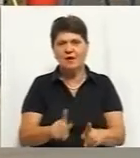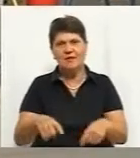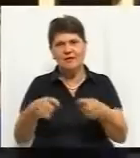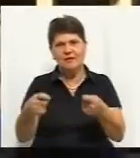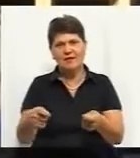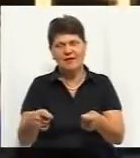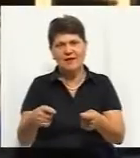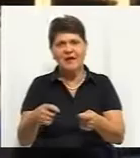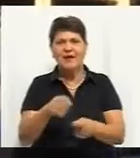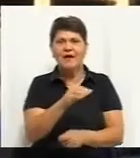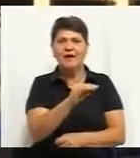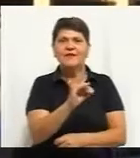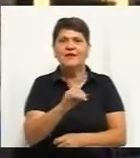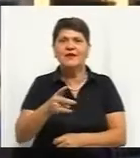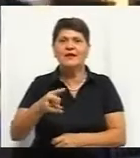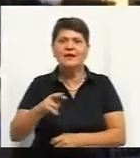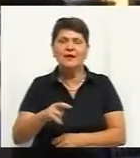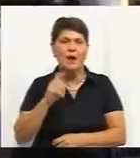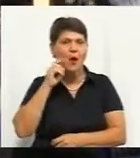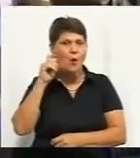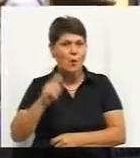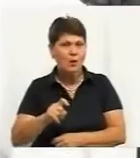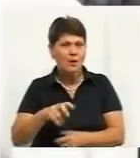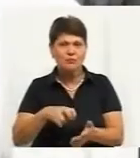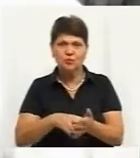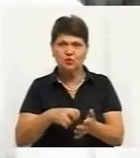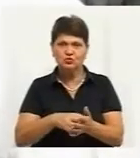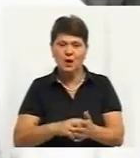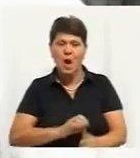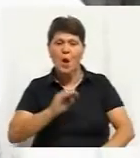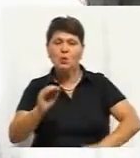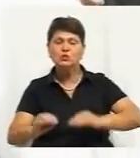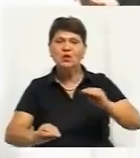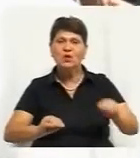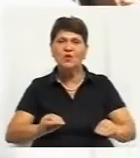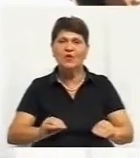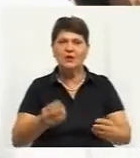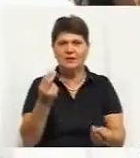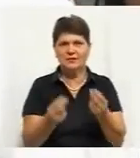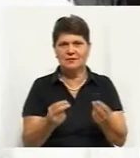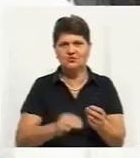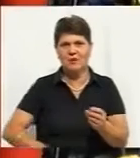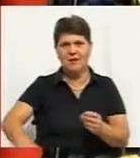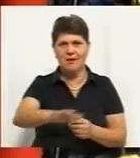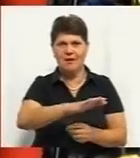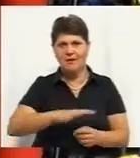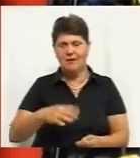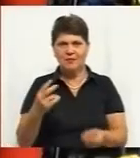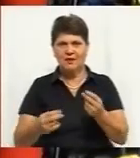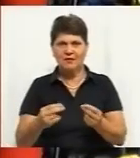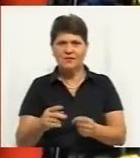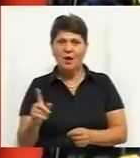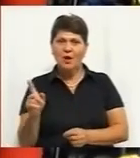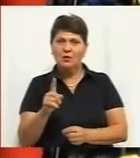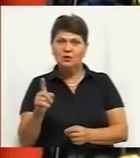«Укрпошти». Встановили їх, зокрема, біля дитячих майданчиків. За словами її очільника Володимира Шалавінського, аби перехожі не змогли